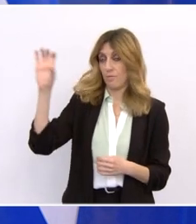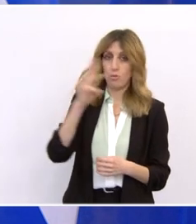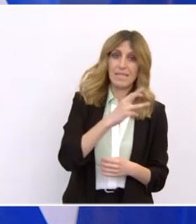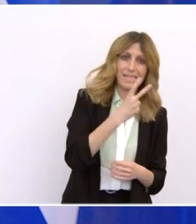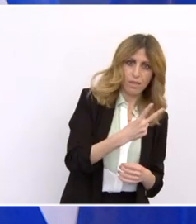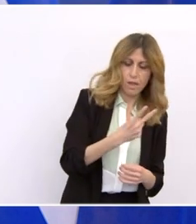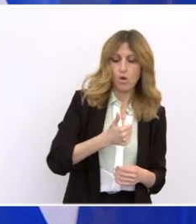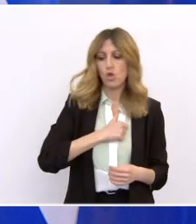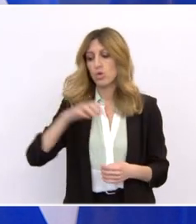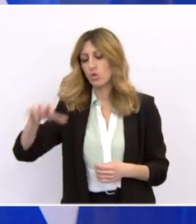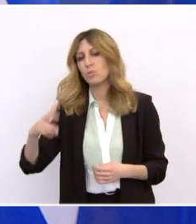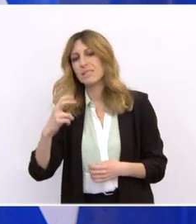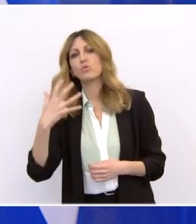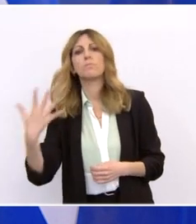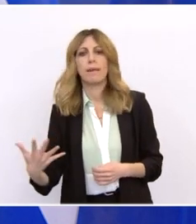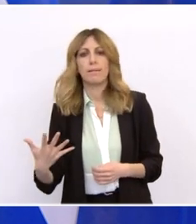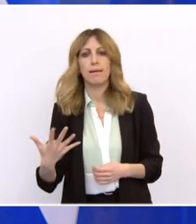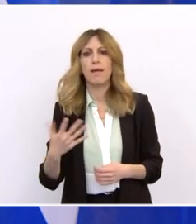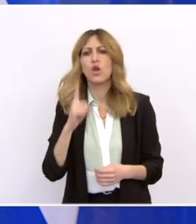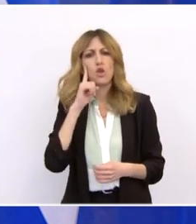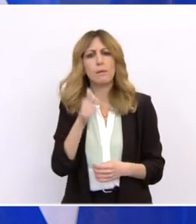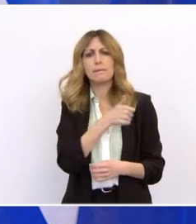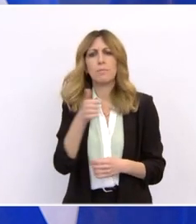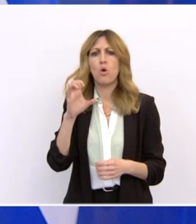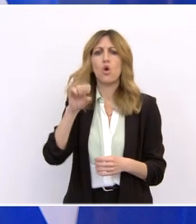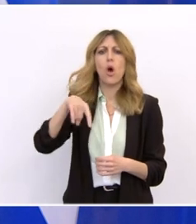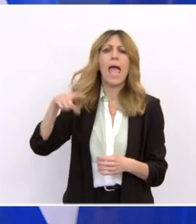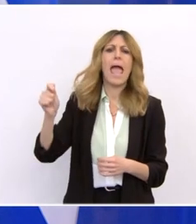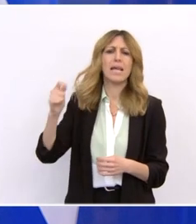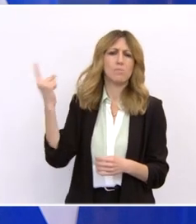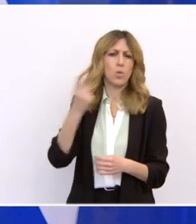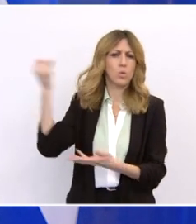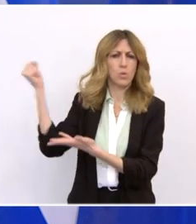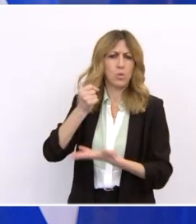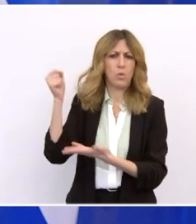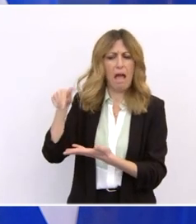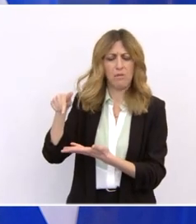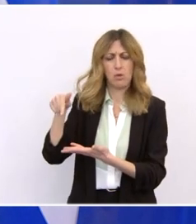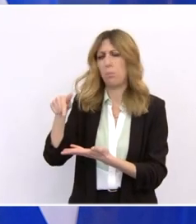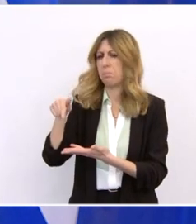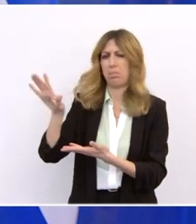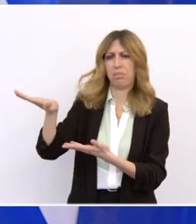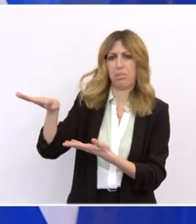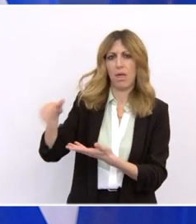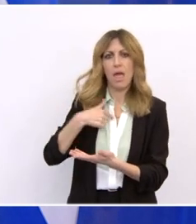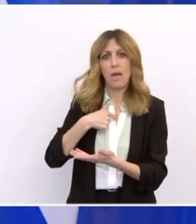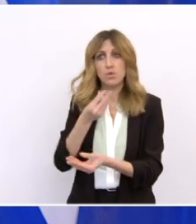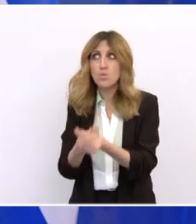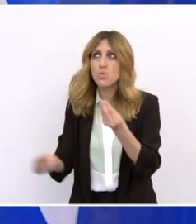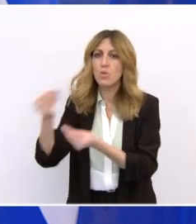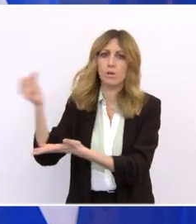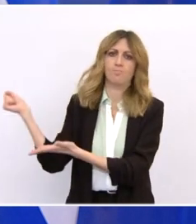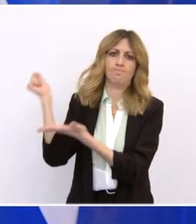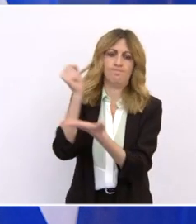από ένα δεύτερο ΕΣΠΑ. Κυρίως όμως θέλω σήμερα να τονίσω το ρηξικέλευθο